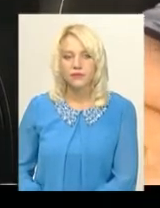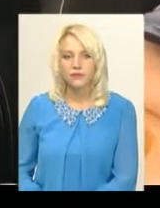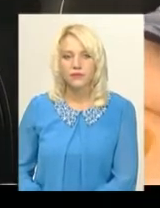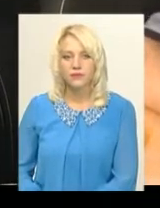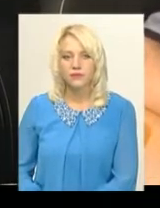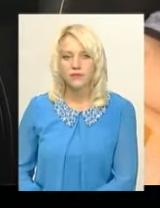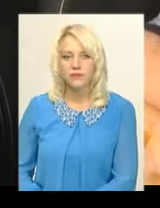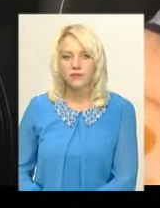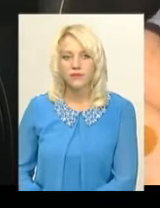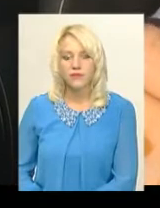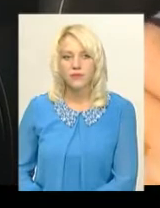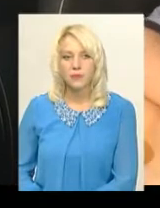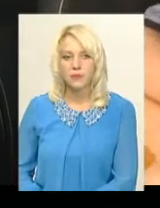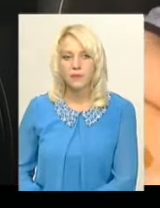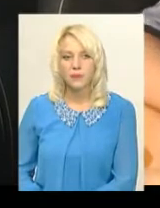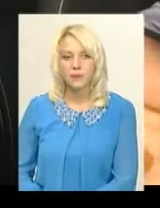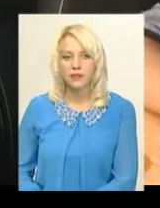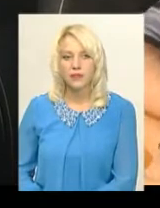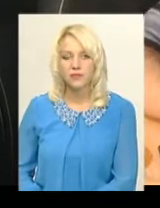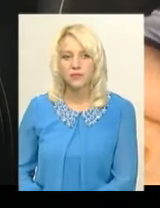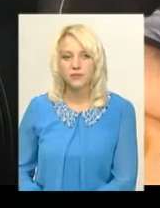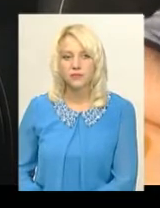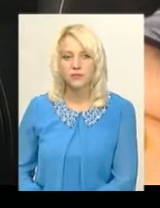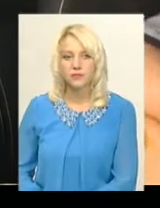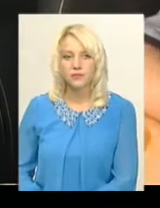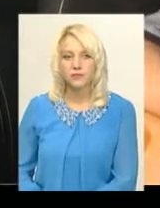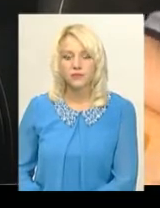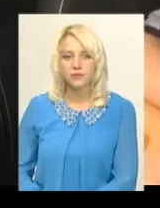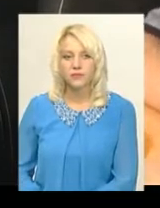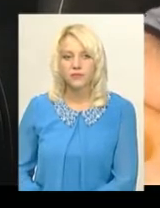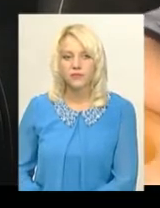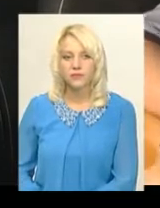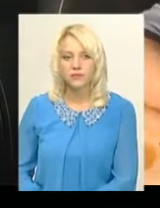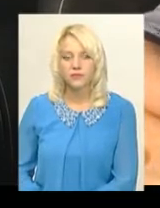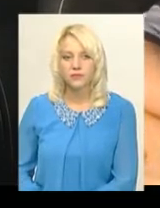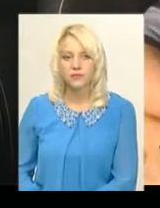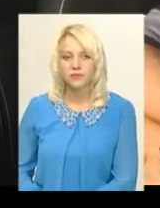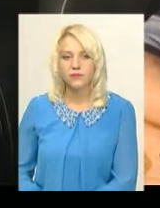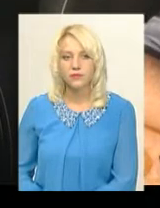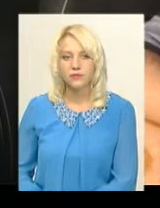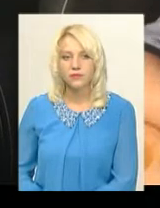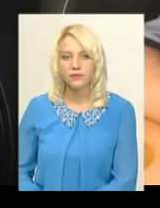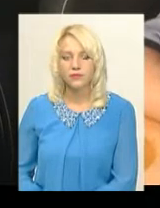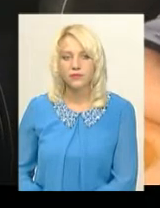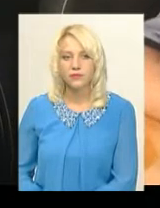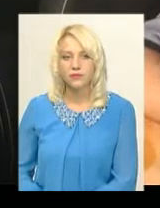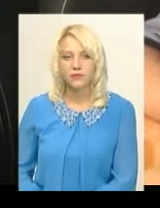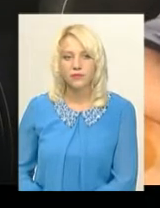У полум'ї війни наша земля, і ми потрібні справжнім